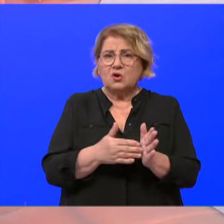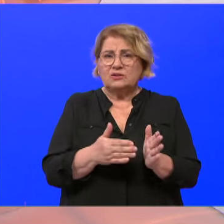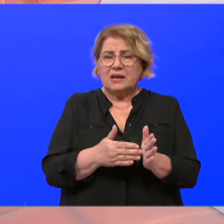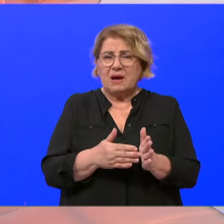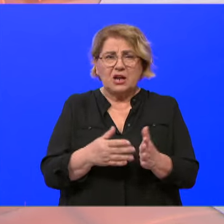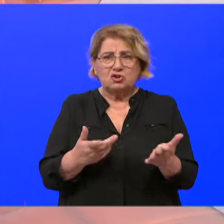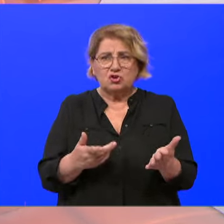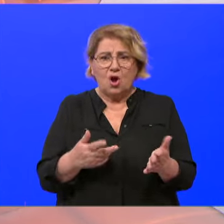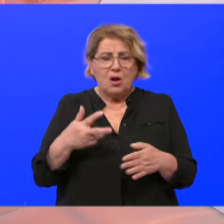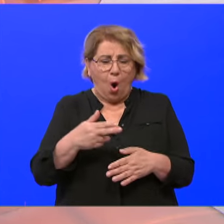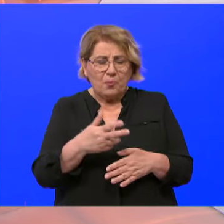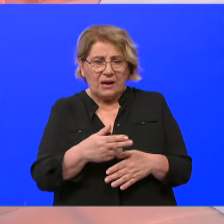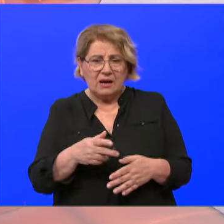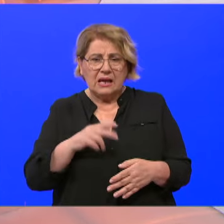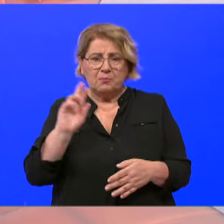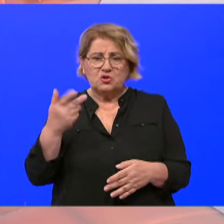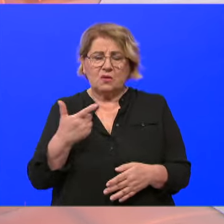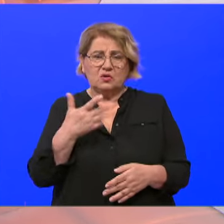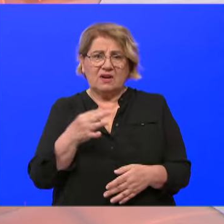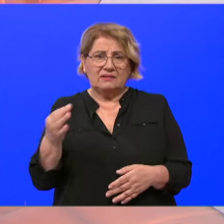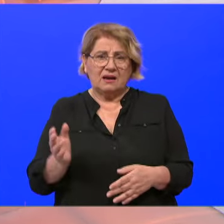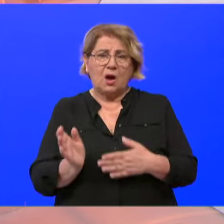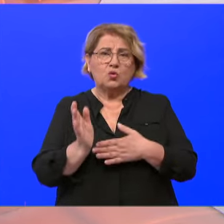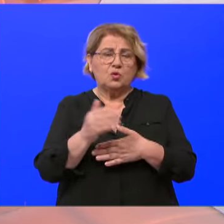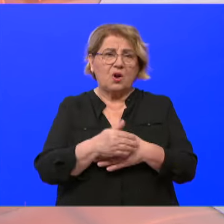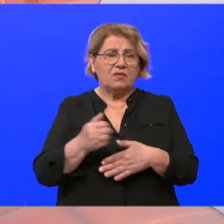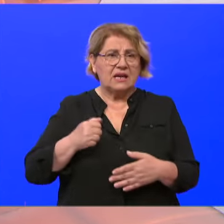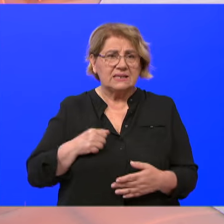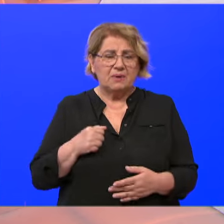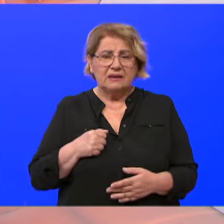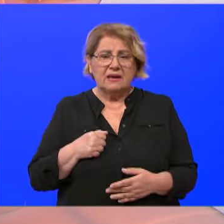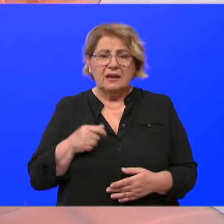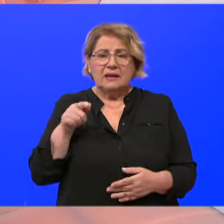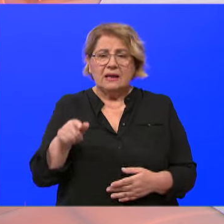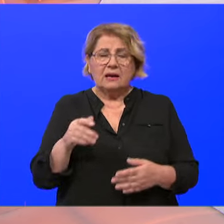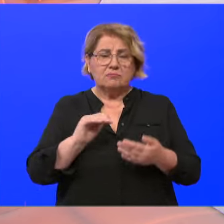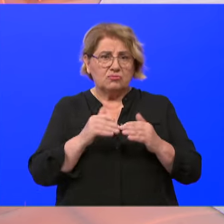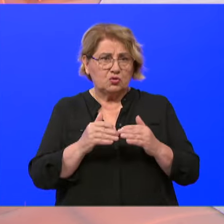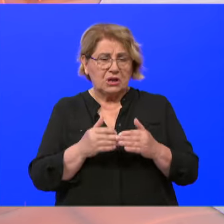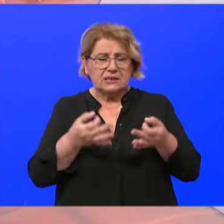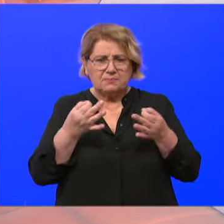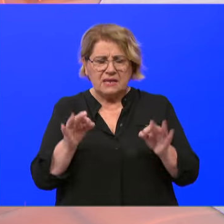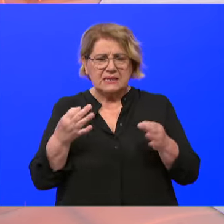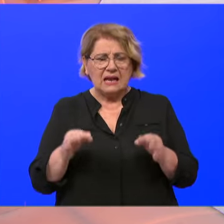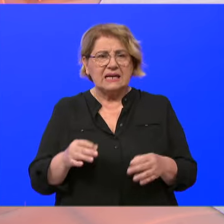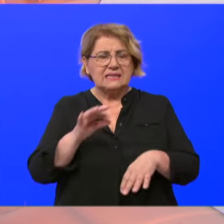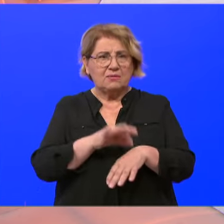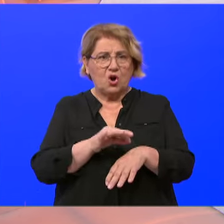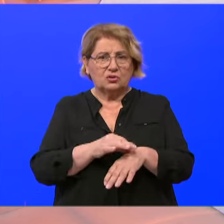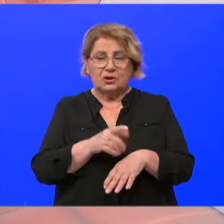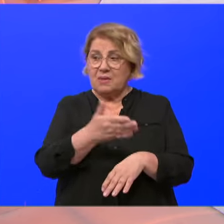neke polipe ili nešto, odmah vas pozovu za dva dana u Dubrovnik, Split i tako. Imamo odličnu suradnju sa specijalistima. Njima